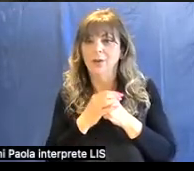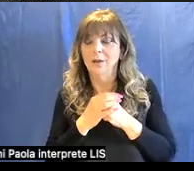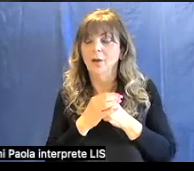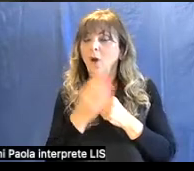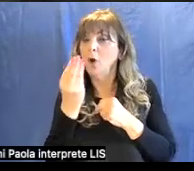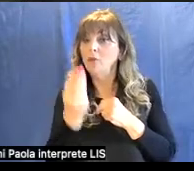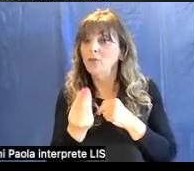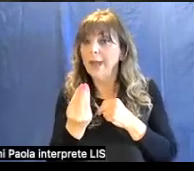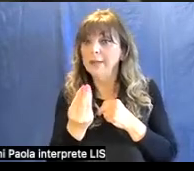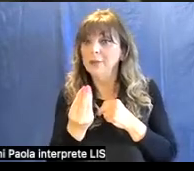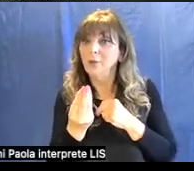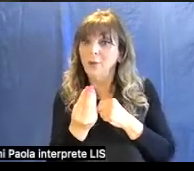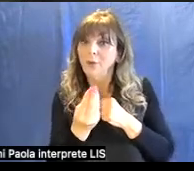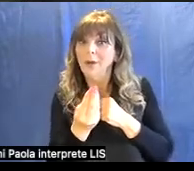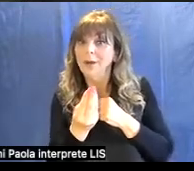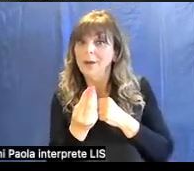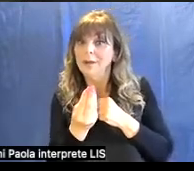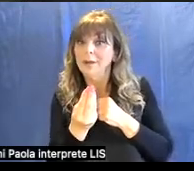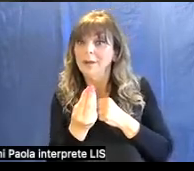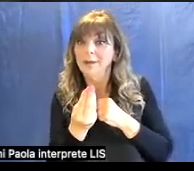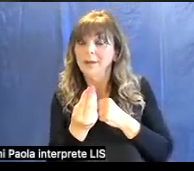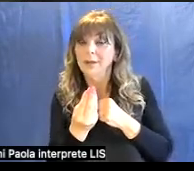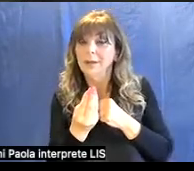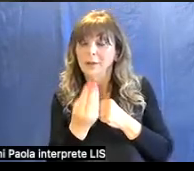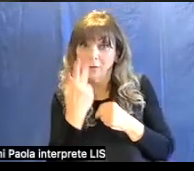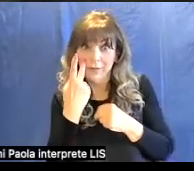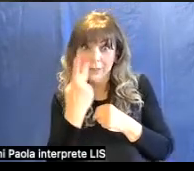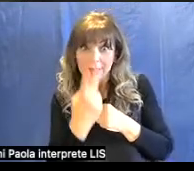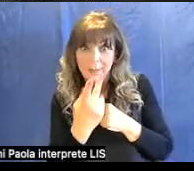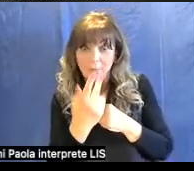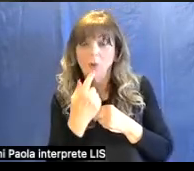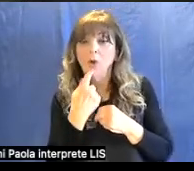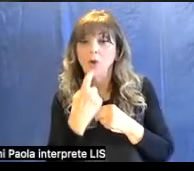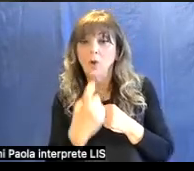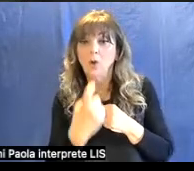'oggetto ci appare di solito di colore rosso.